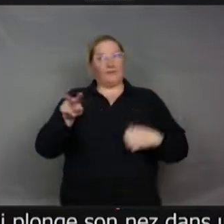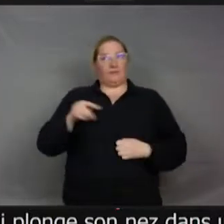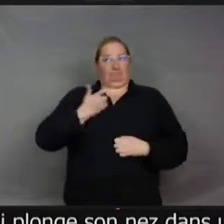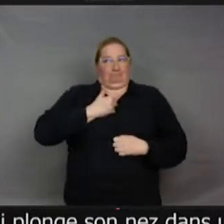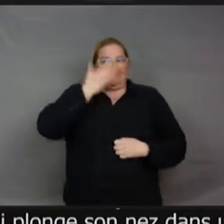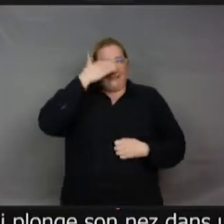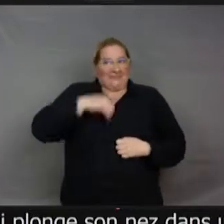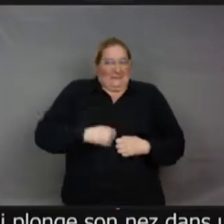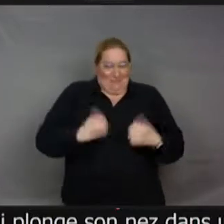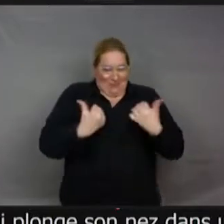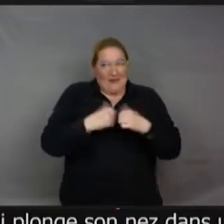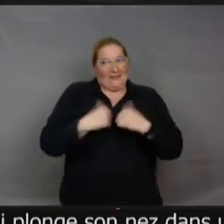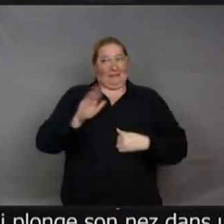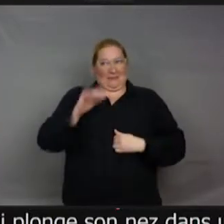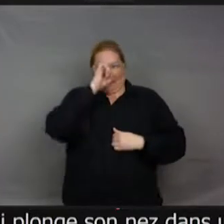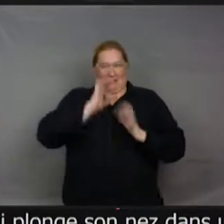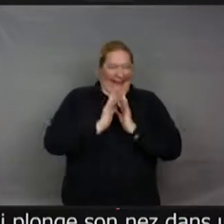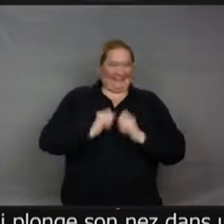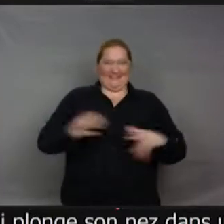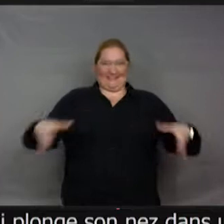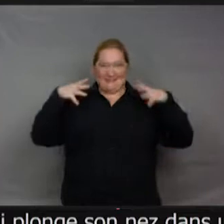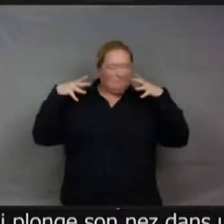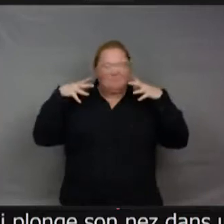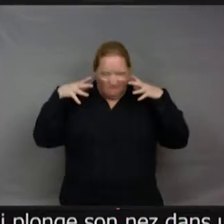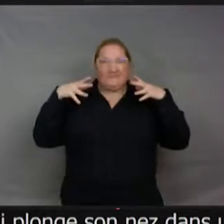Il plonge son nez dans un champ de sexe.